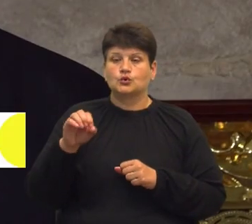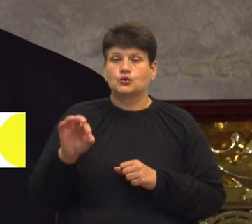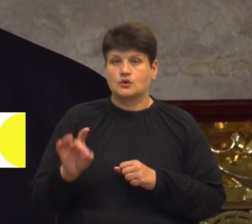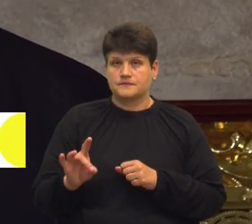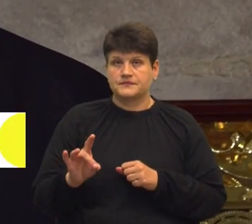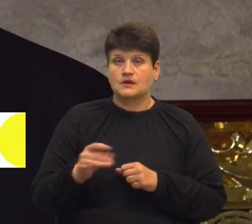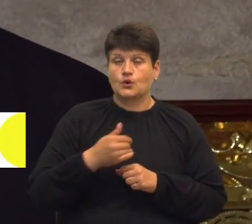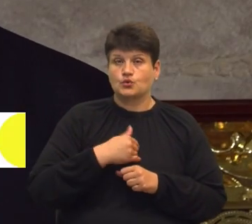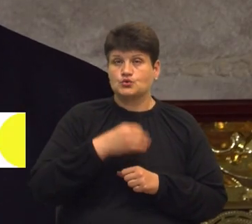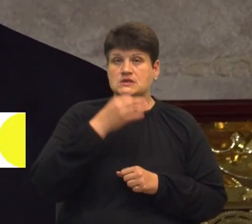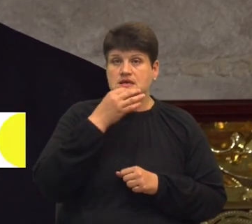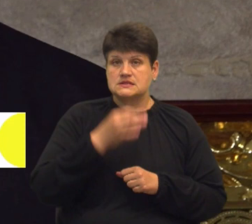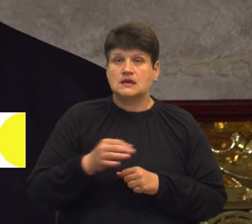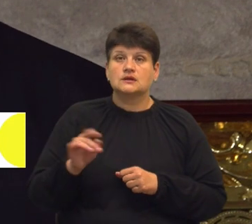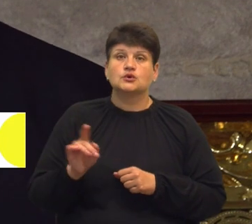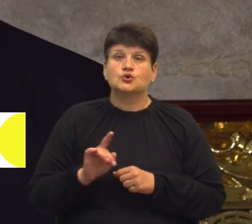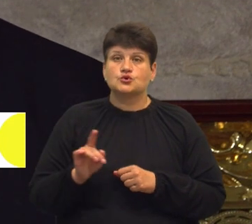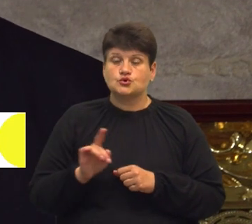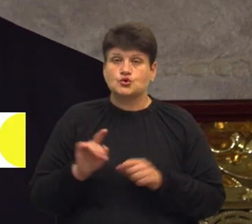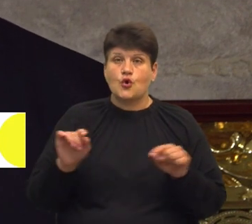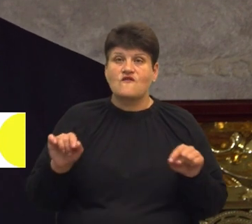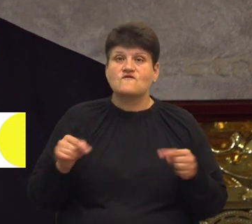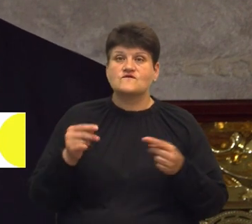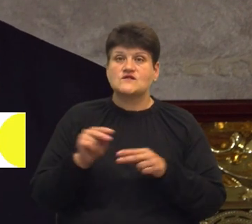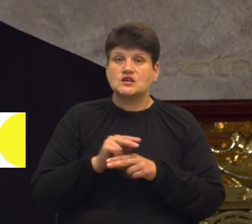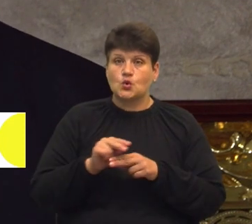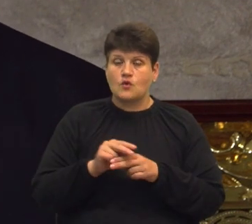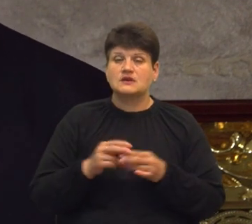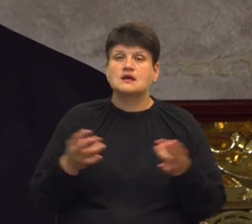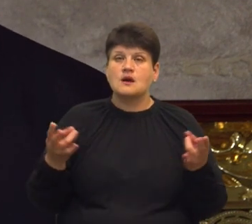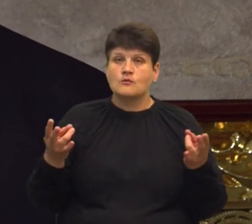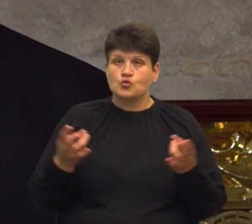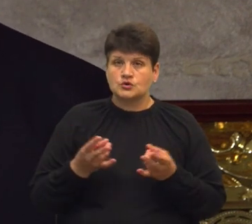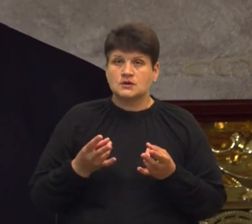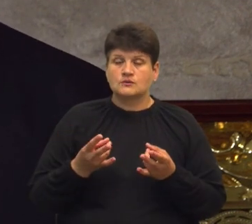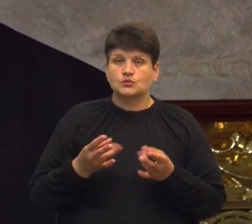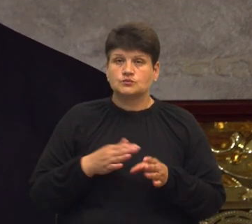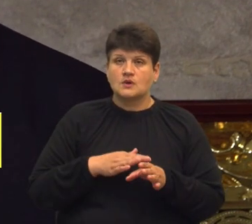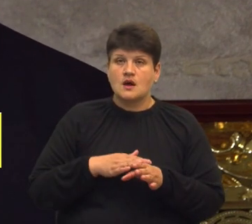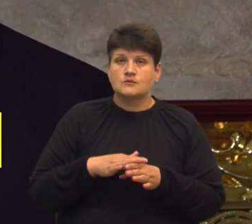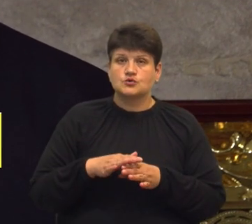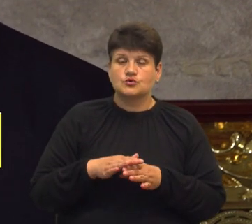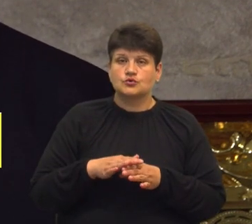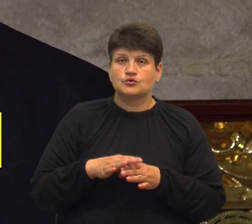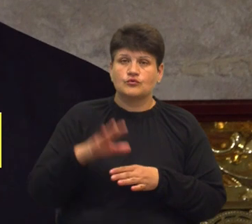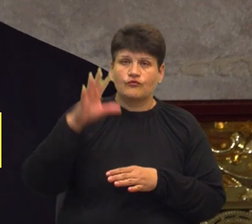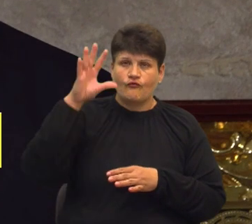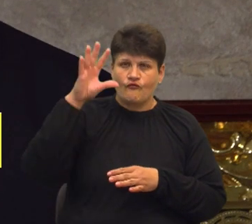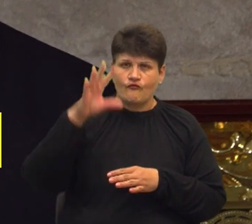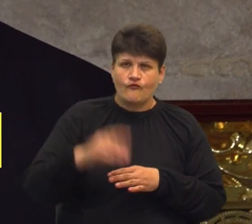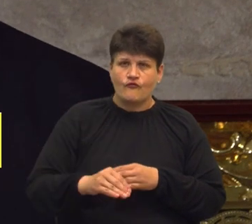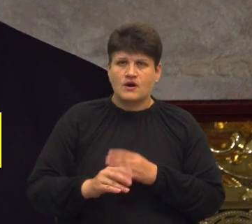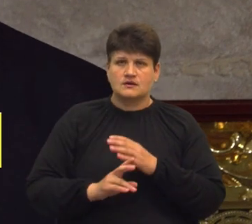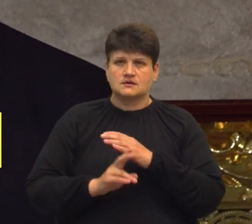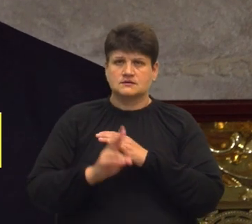сказати, що відновлення потребує абсолютно весь архітектурний